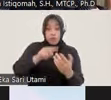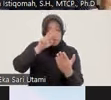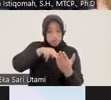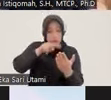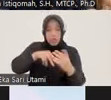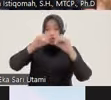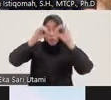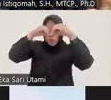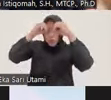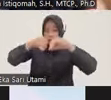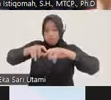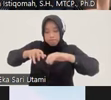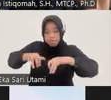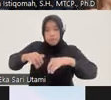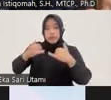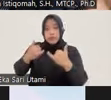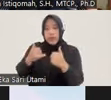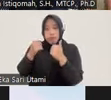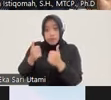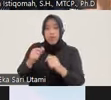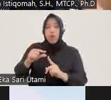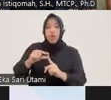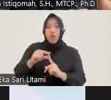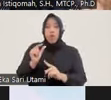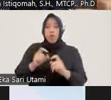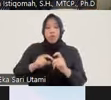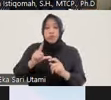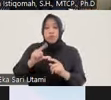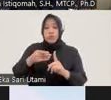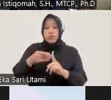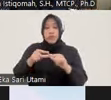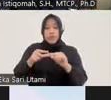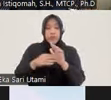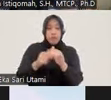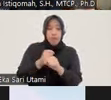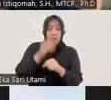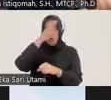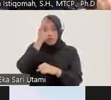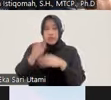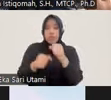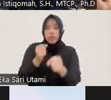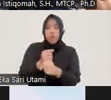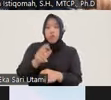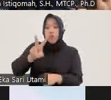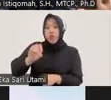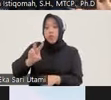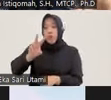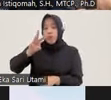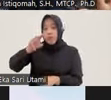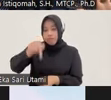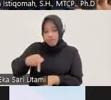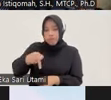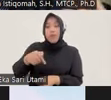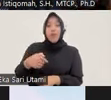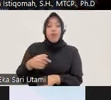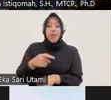ya bisa langsung google sekarang poslibah polri mengeluarkan penelitian ini di tahun 2023 sehingga kalau kemudian ada statement yang mengatakan